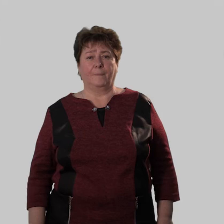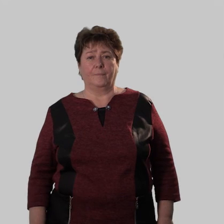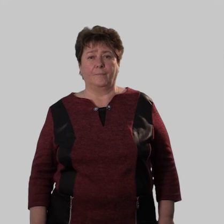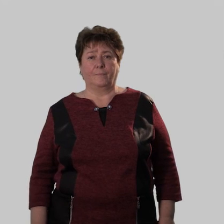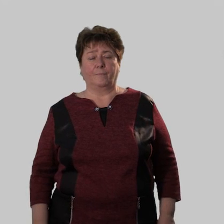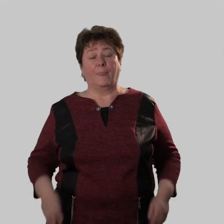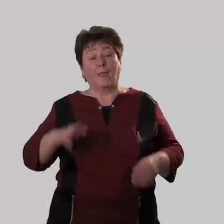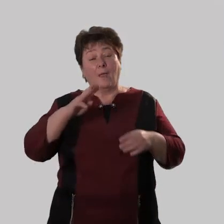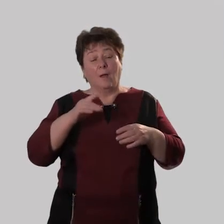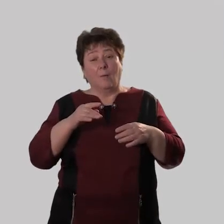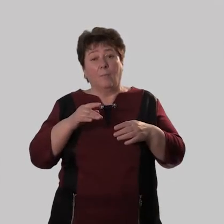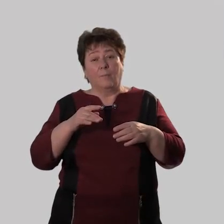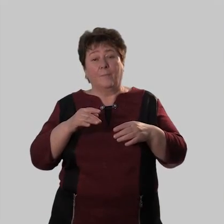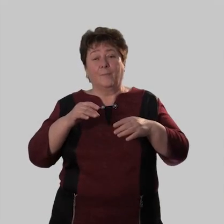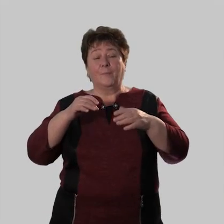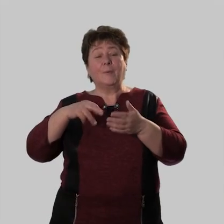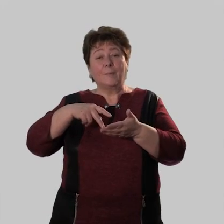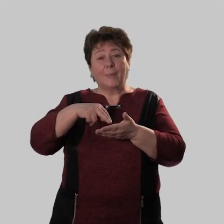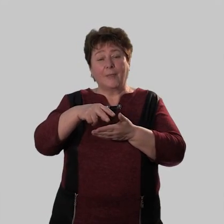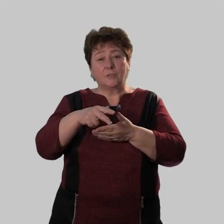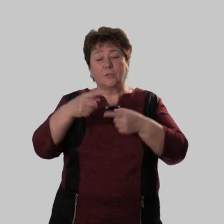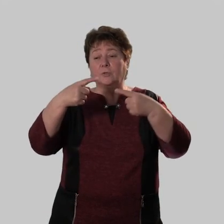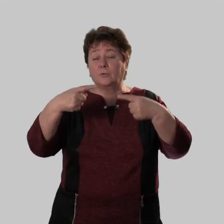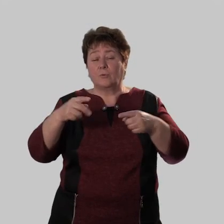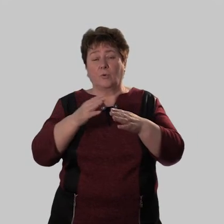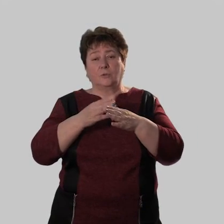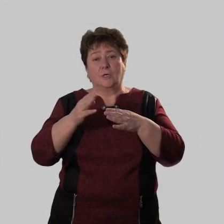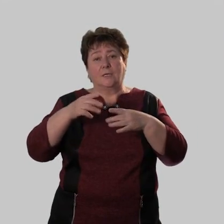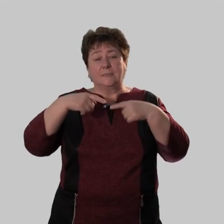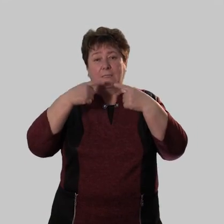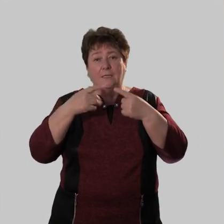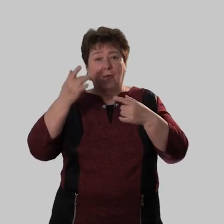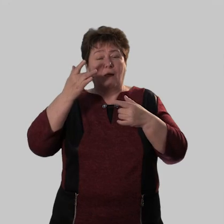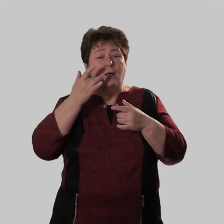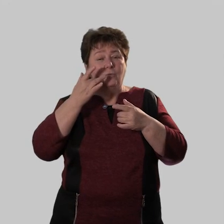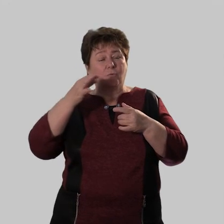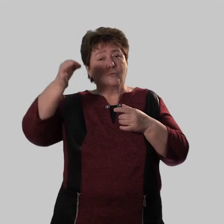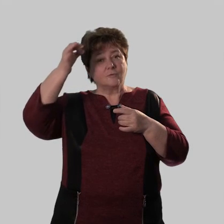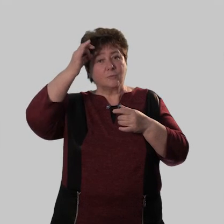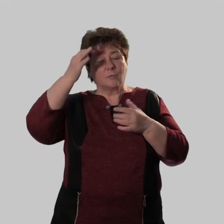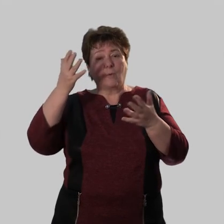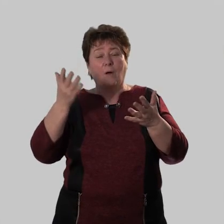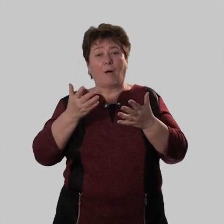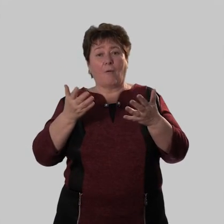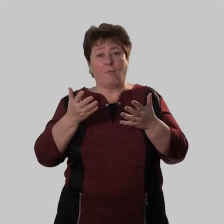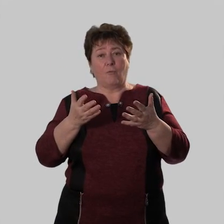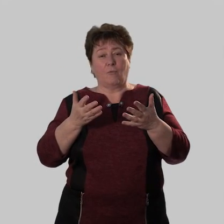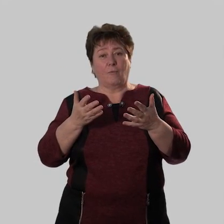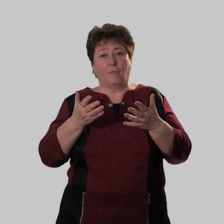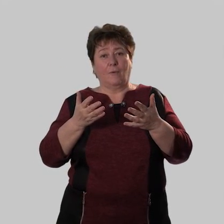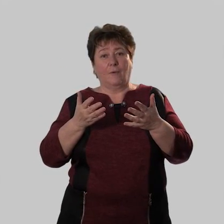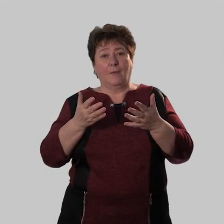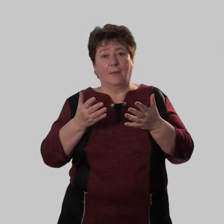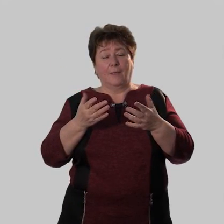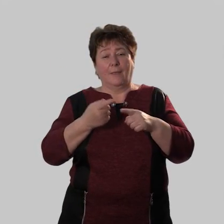Итак, мы незаметно подошли к другой части речи, которую сегодня вспомним. Какую?